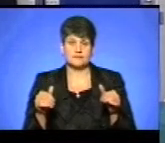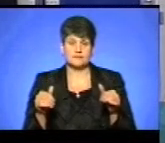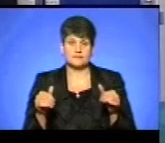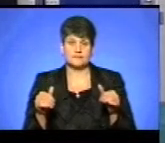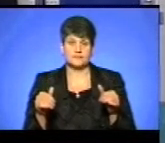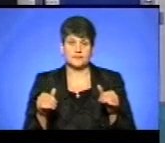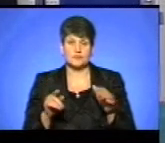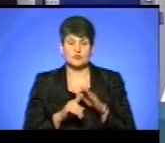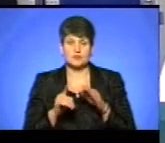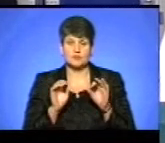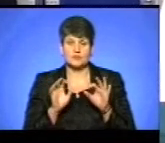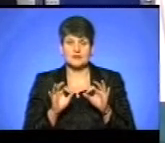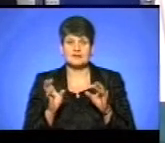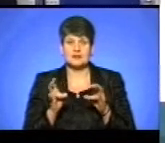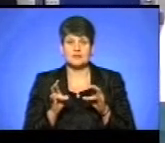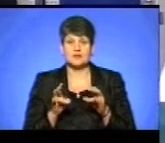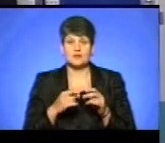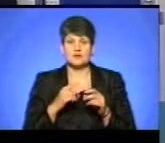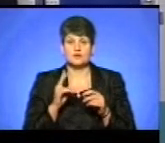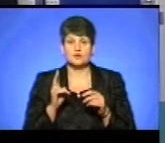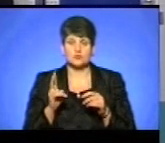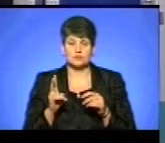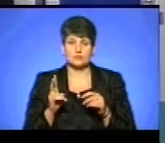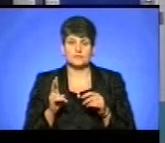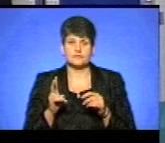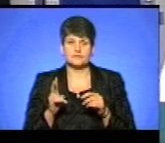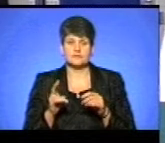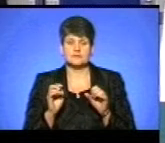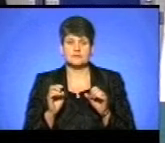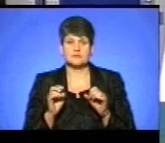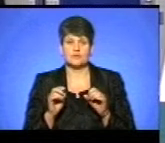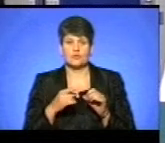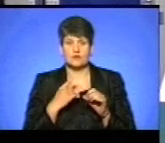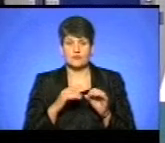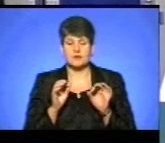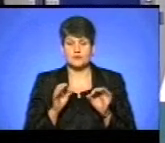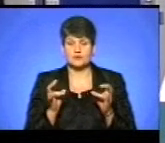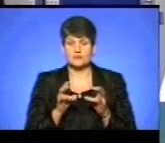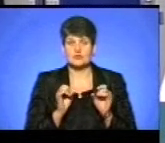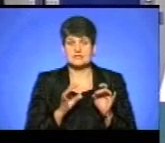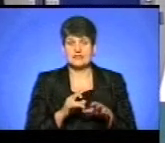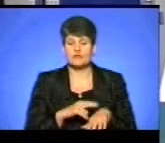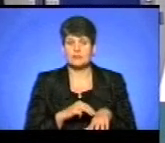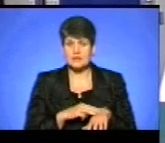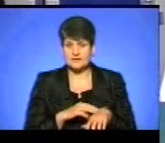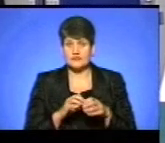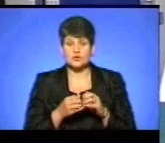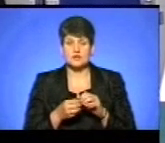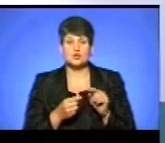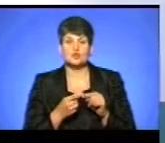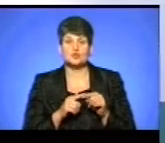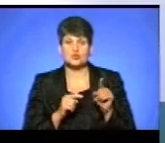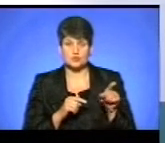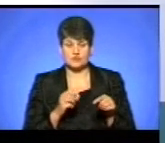об'являли, що треба здавати тих людей, які подавали правду, здавати в міліцію. Тобто, в результаті цього в